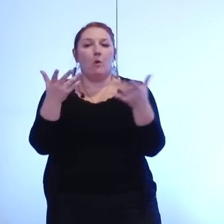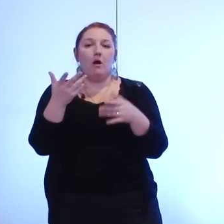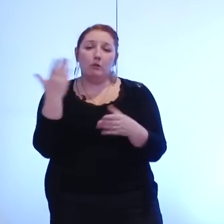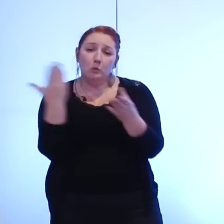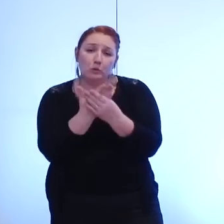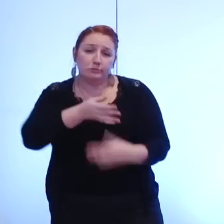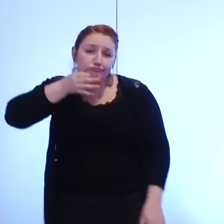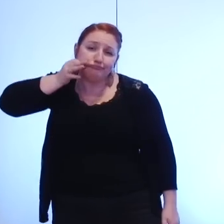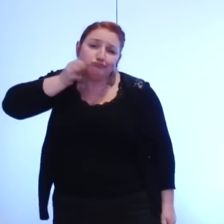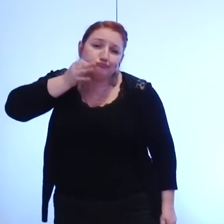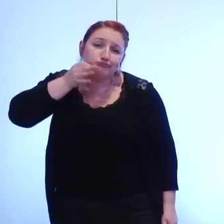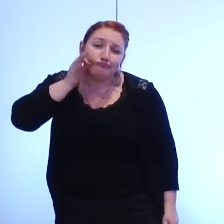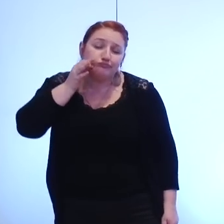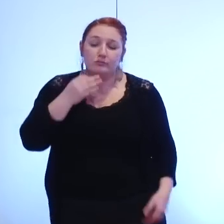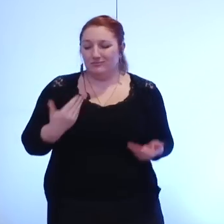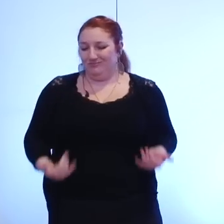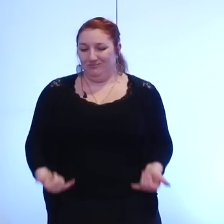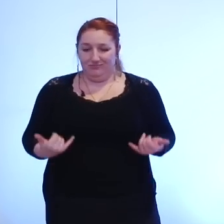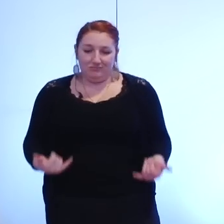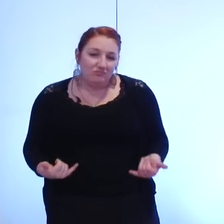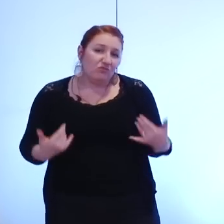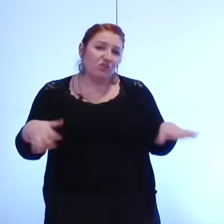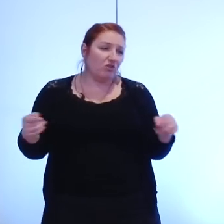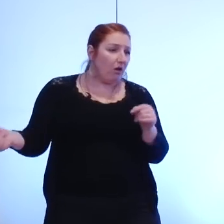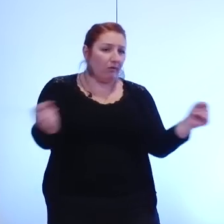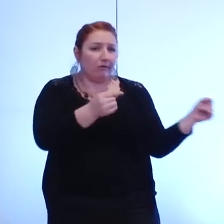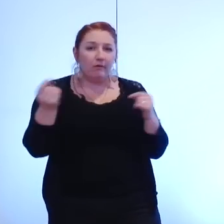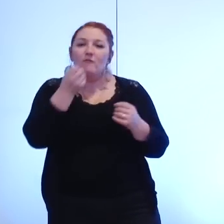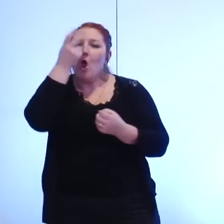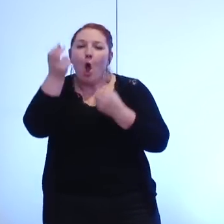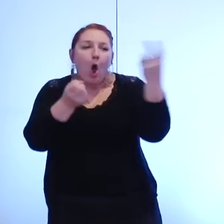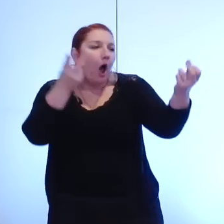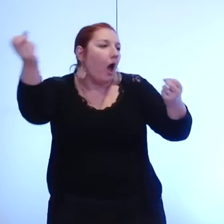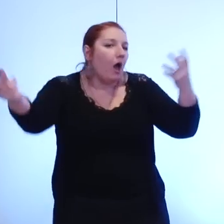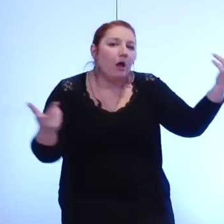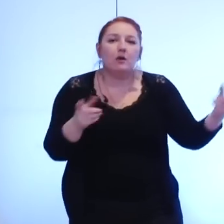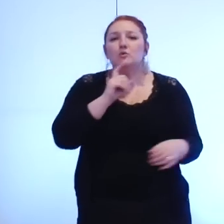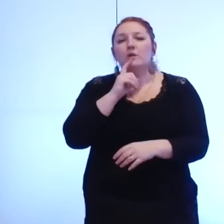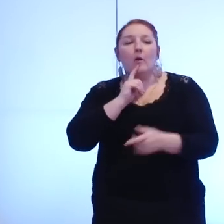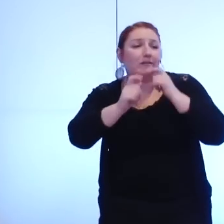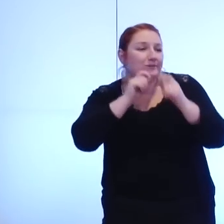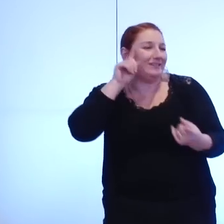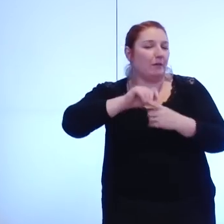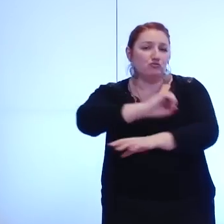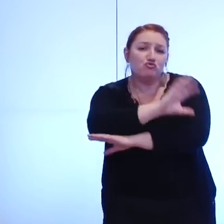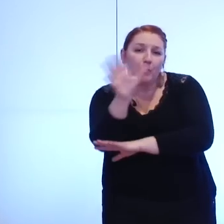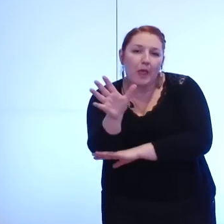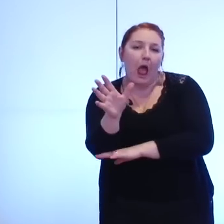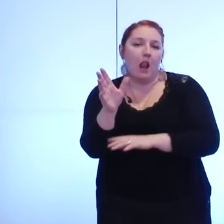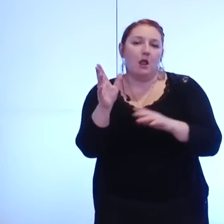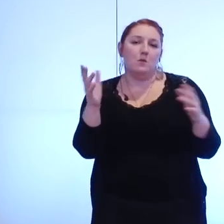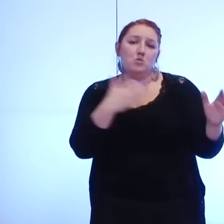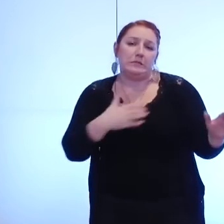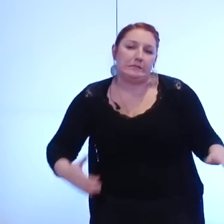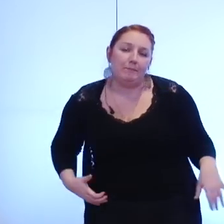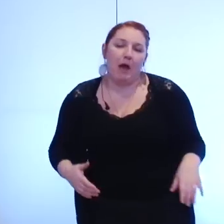dossiers on a parlé ici du fleurissement j'en reparle pas on va parler tout à l'heure du journal municipal des parnaux publicitaires c'est